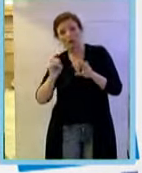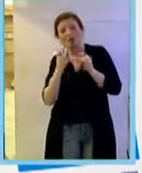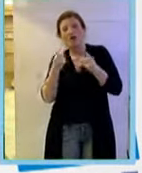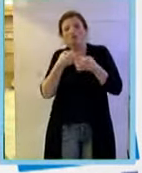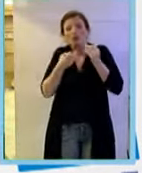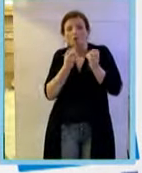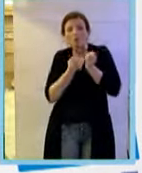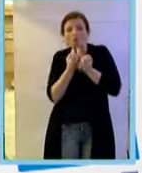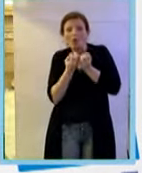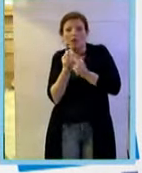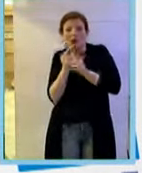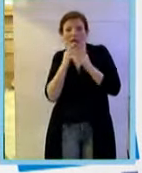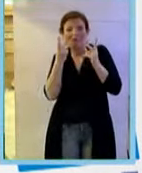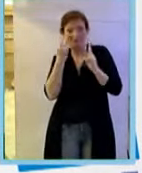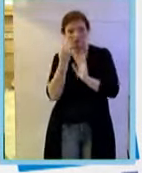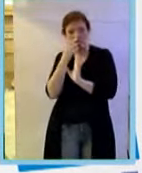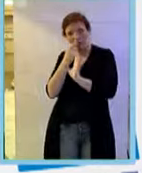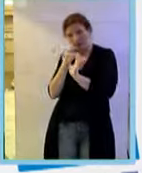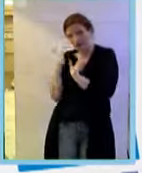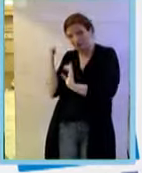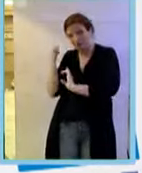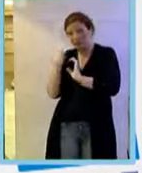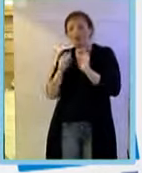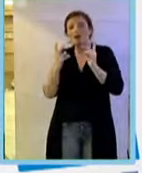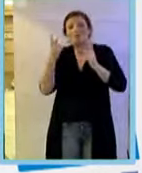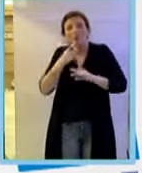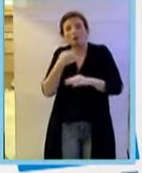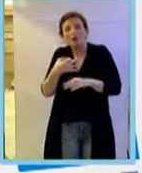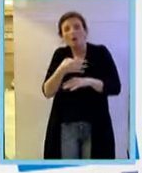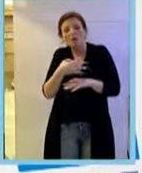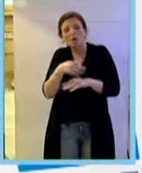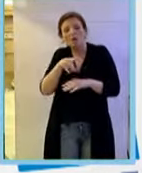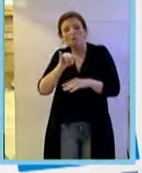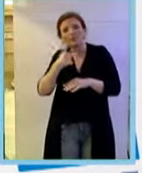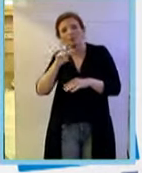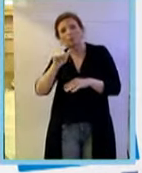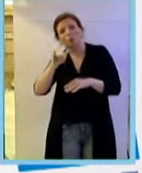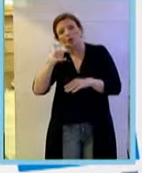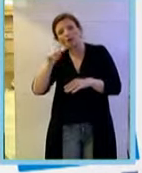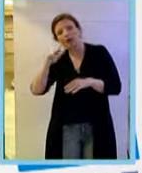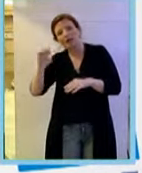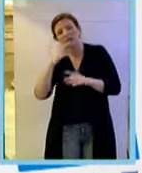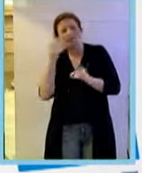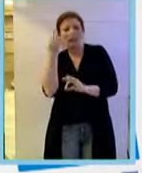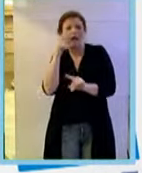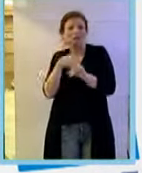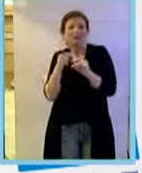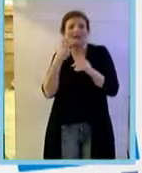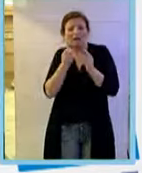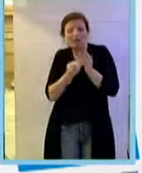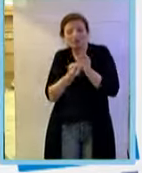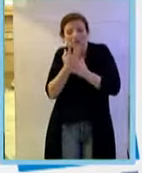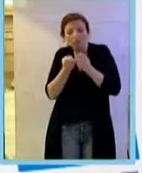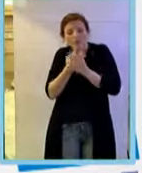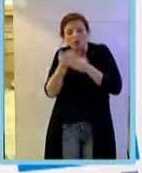Vedete queste cellule? Sono le cellule pituitarie classiche che producono l'omone tipico,